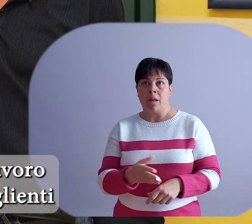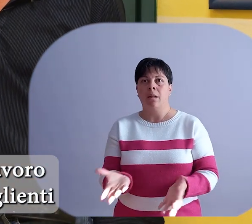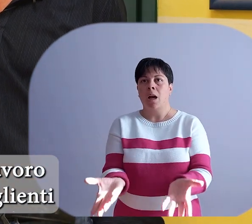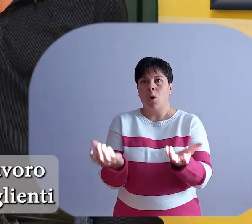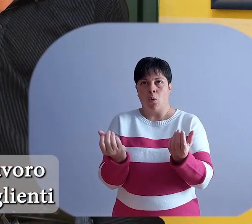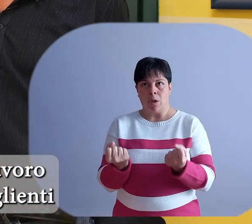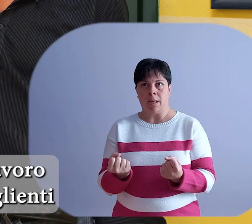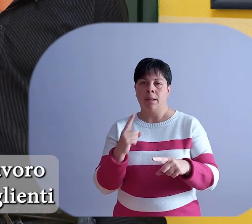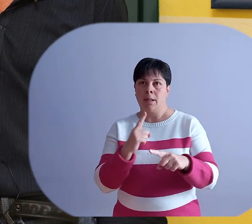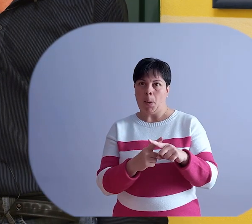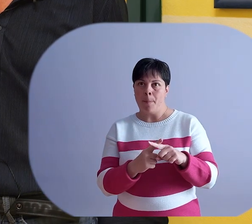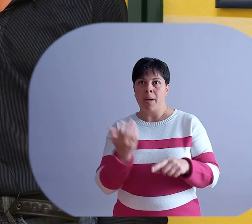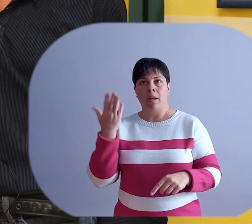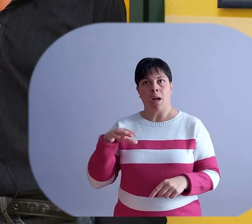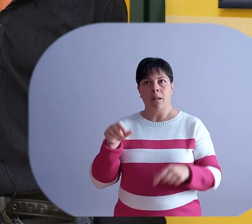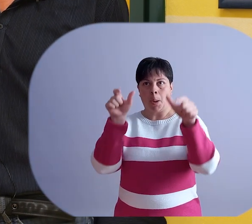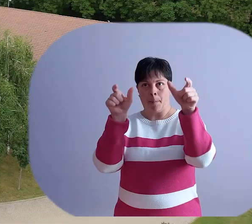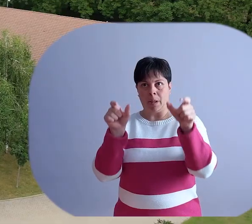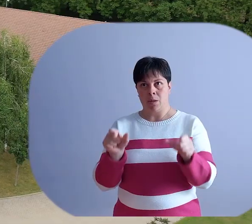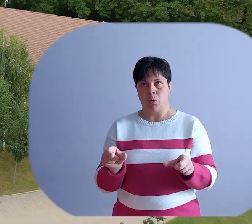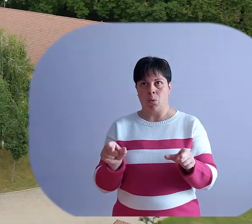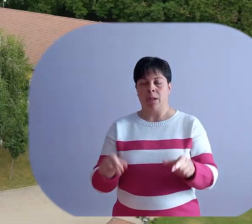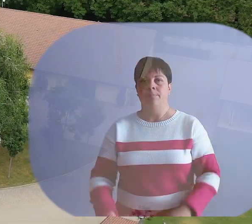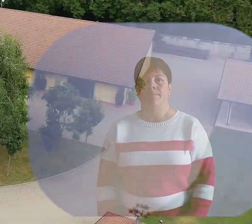creino degli ambienti accoglienti per le altre persone.